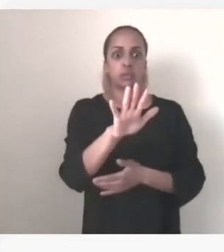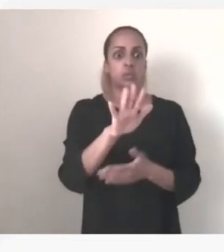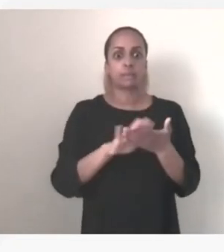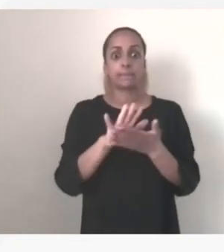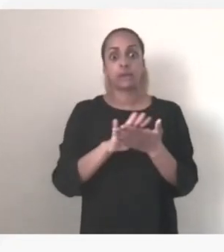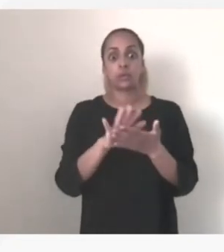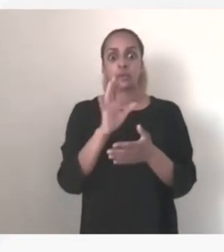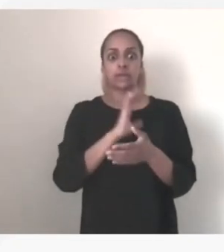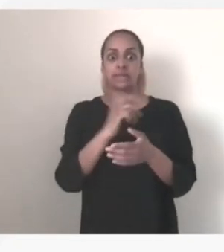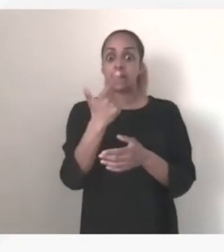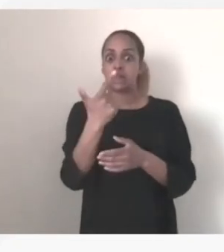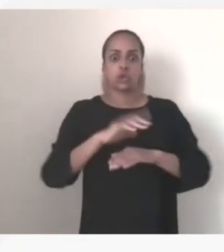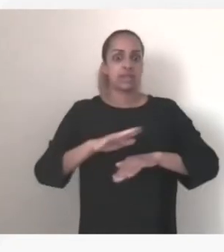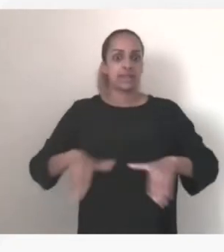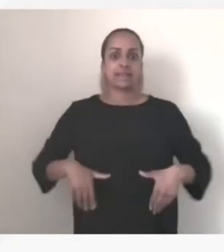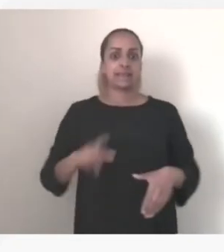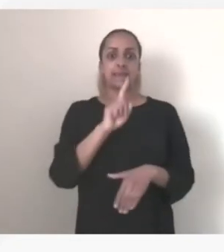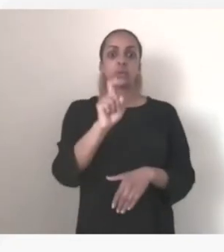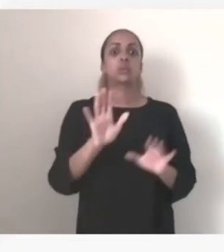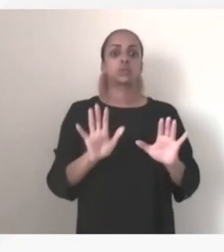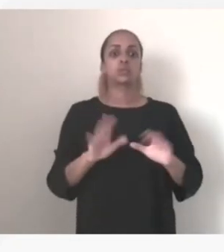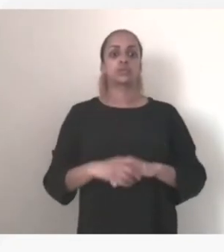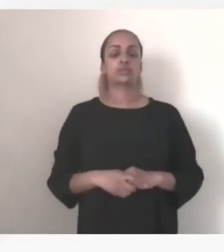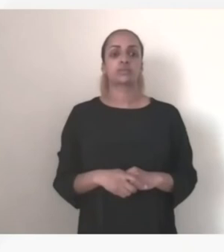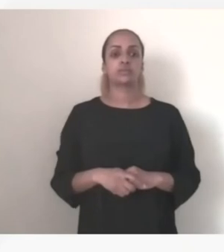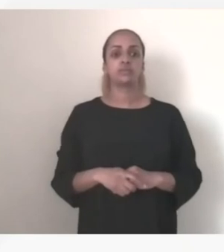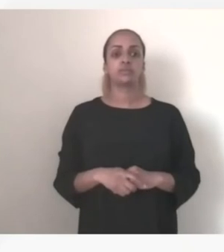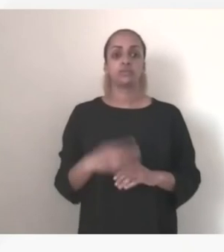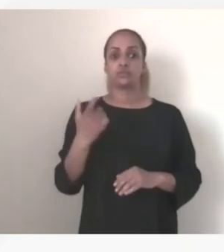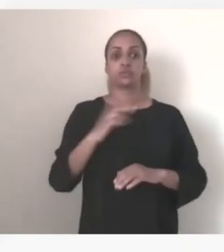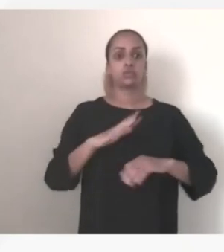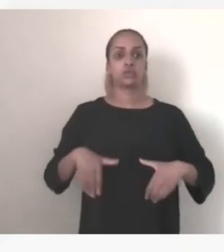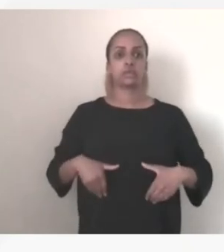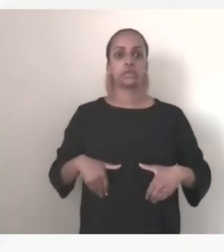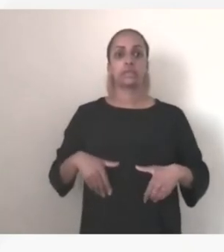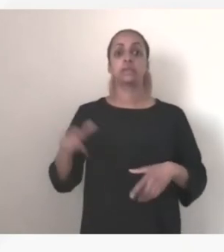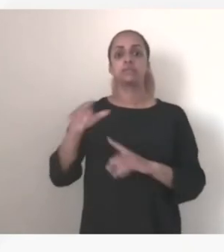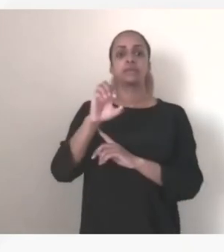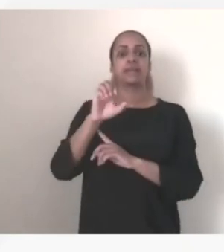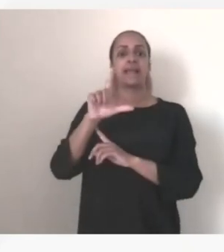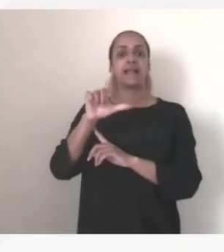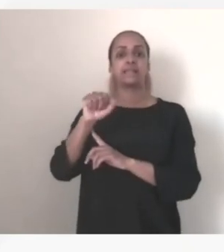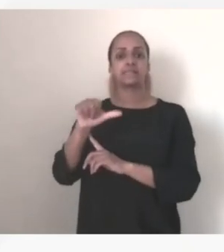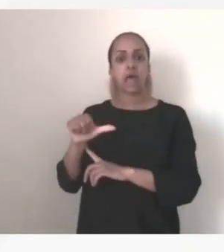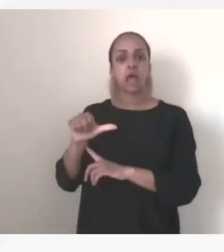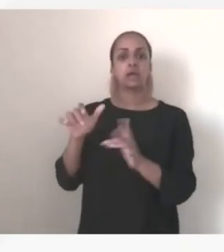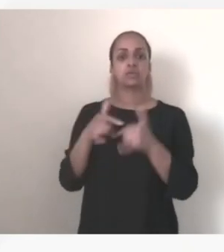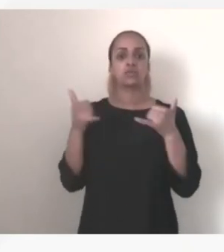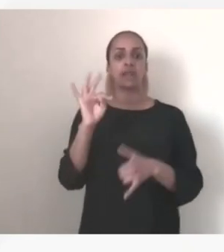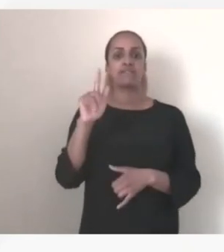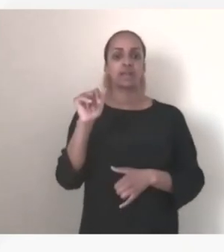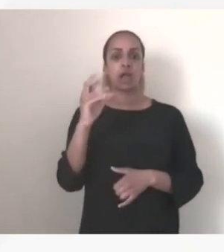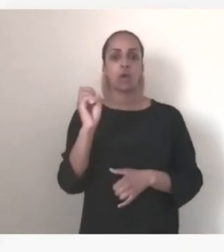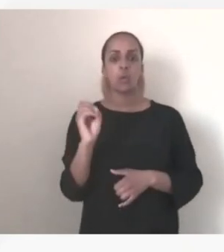dernières questions si ça vous va on a Elsa alors il Elsa qui voulait poser une question oui quelles sont les